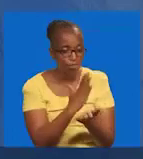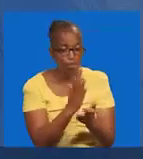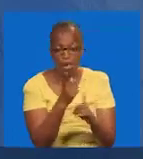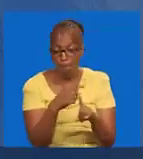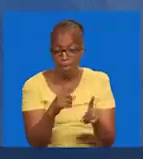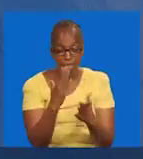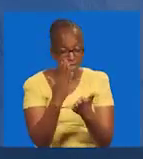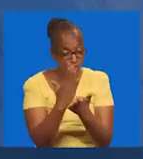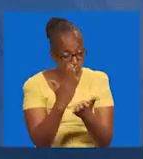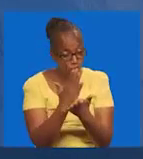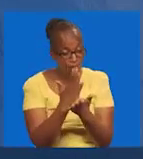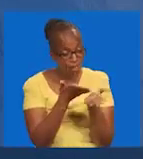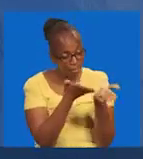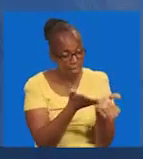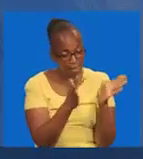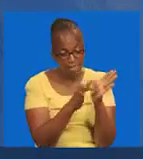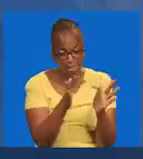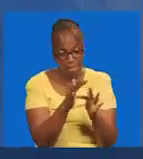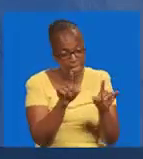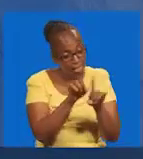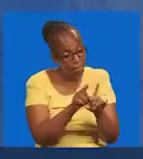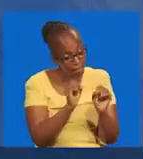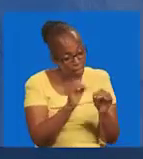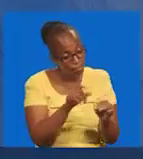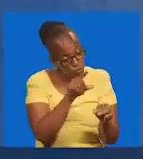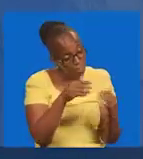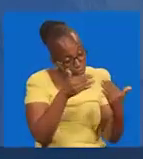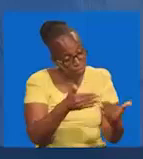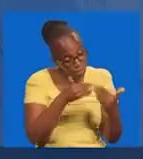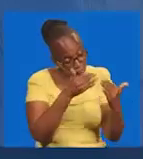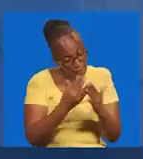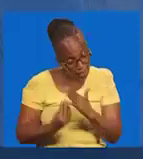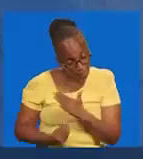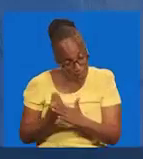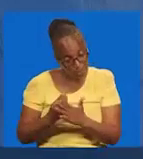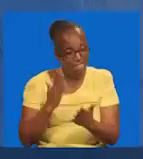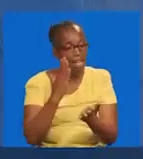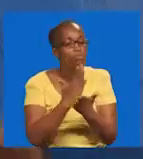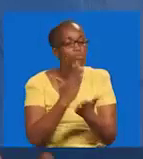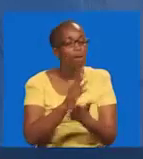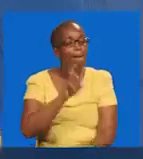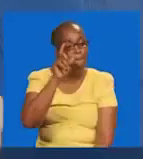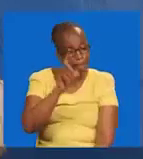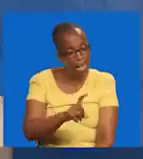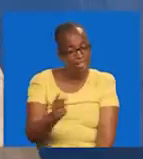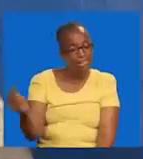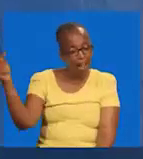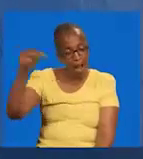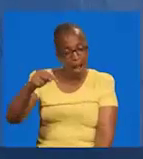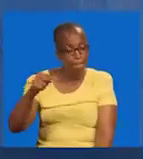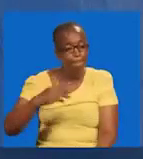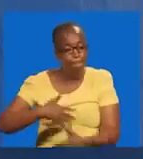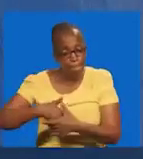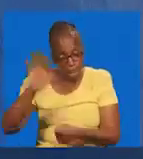Lakini ukweli kwa yesu. Ata ukiwekwa pesa. Ata ukiwekwa nini. Utatokea. Ukweli ya ufichiki.